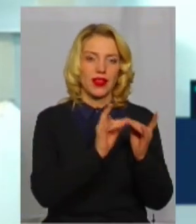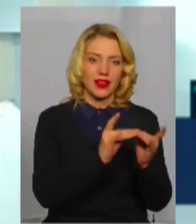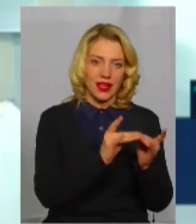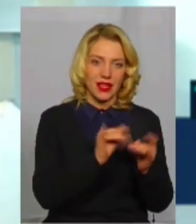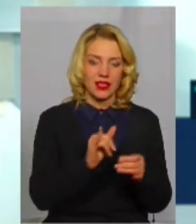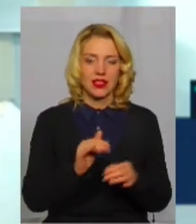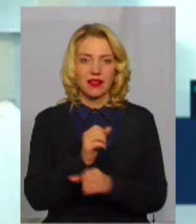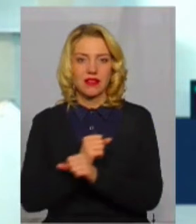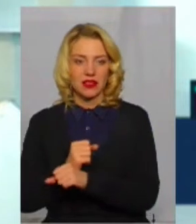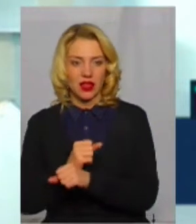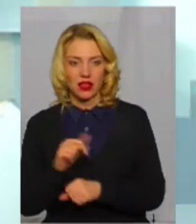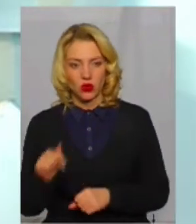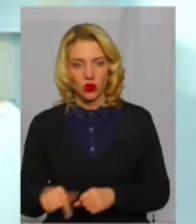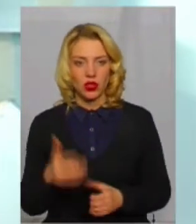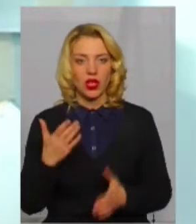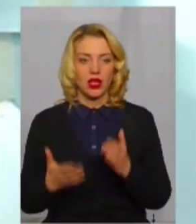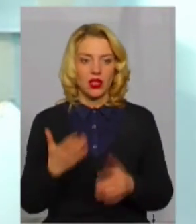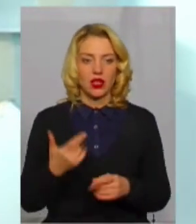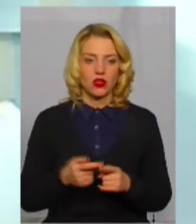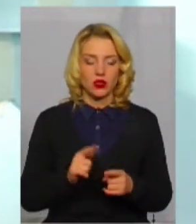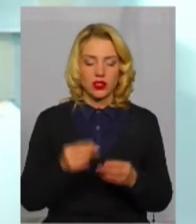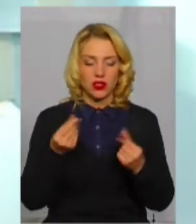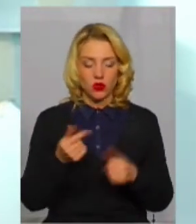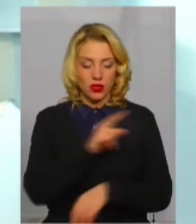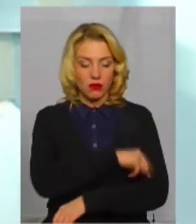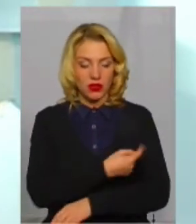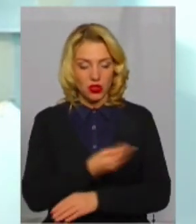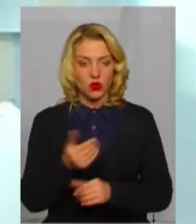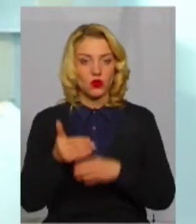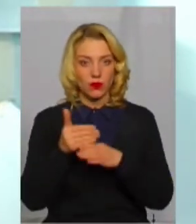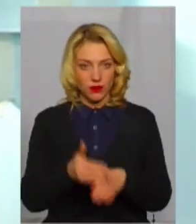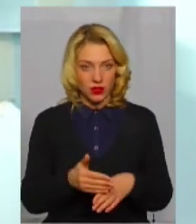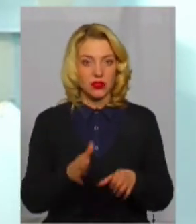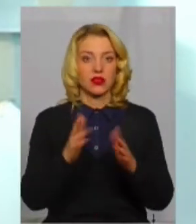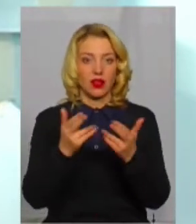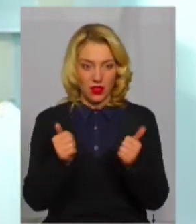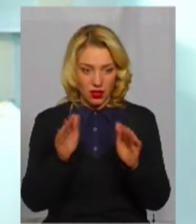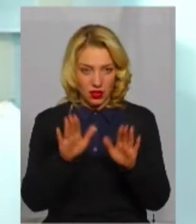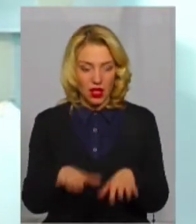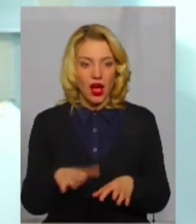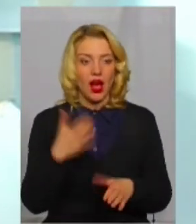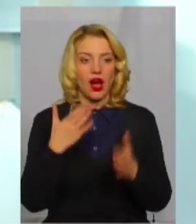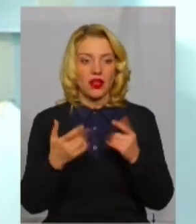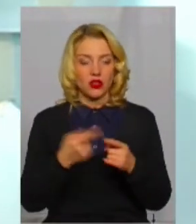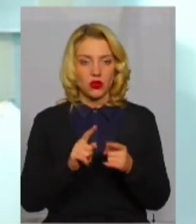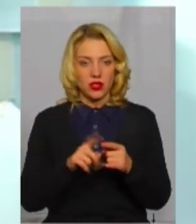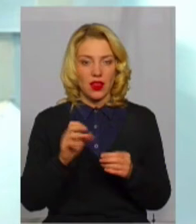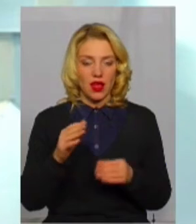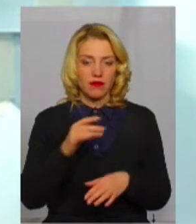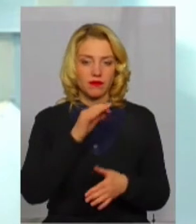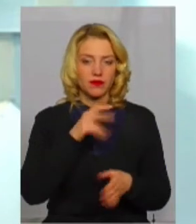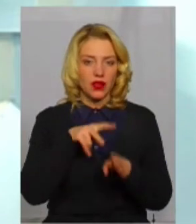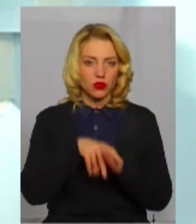І якщо це ще за кошти медичної субвенції, так. А якщо це ляже на плечі обласного бюджету, це буде